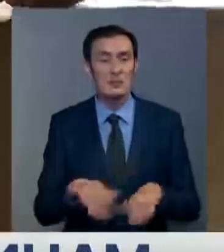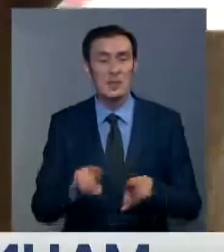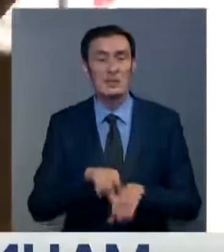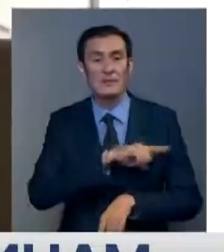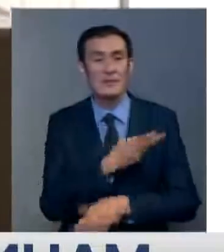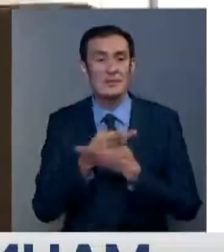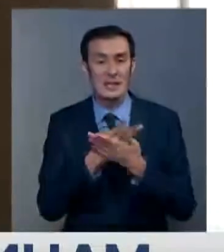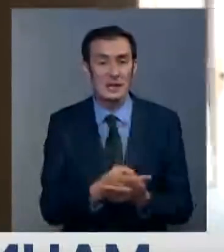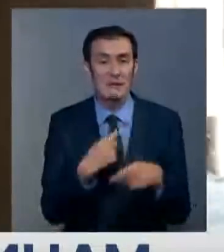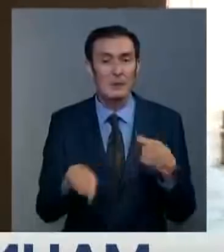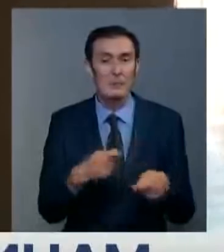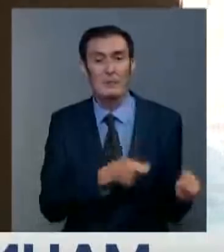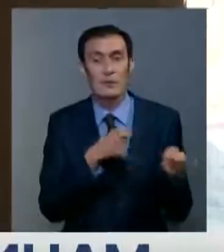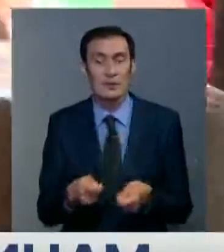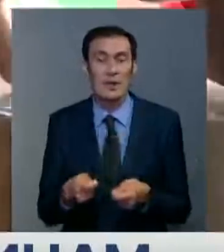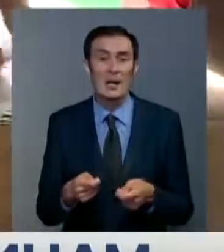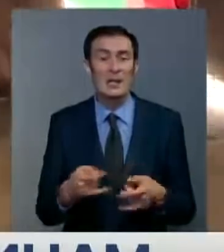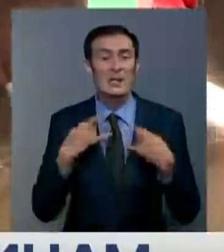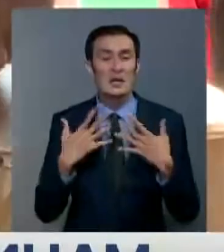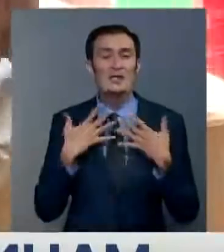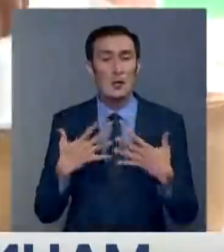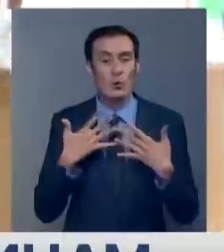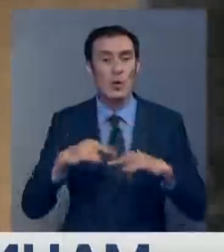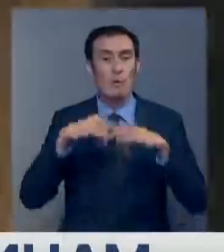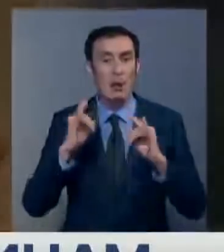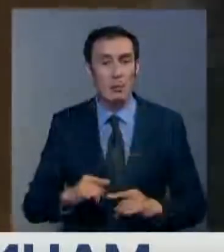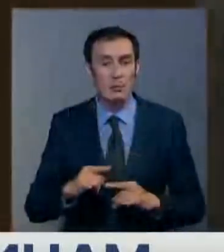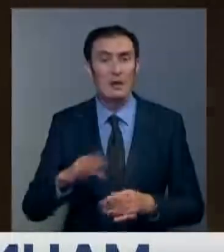стационары предприниматели привозят кислородные баллоны и воду.